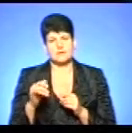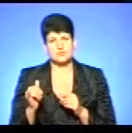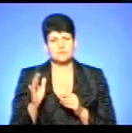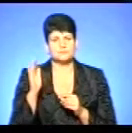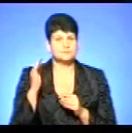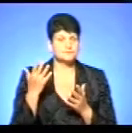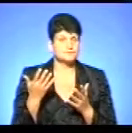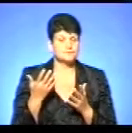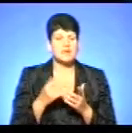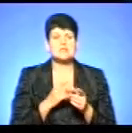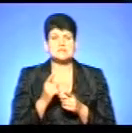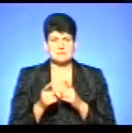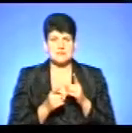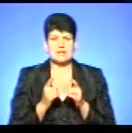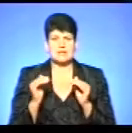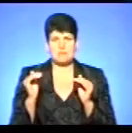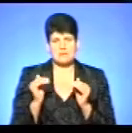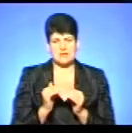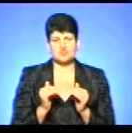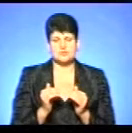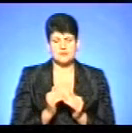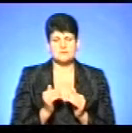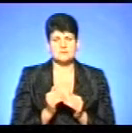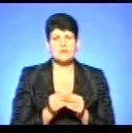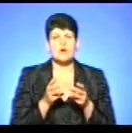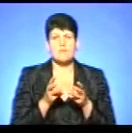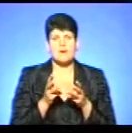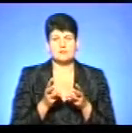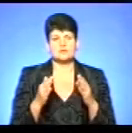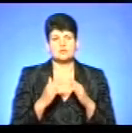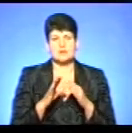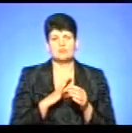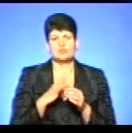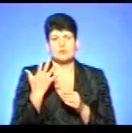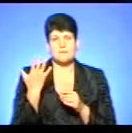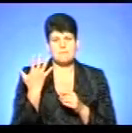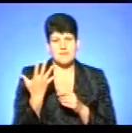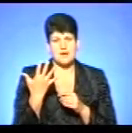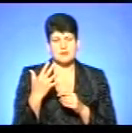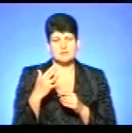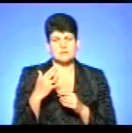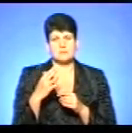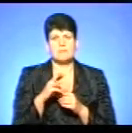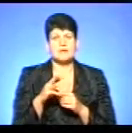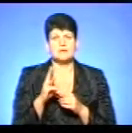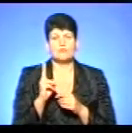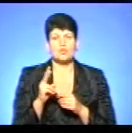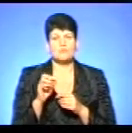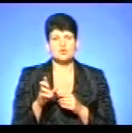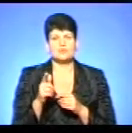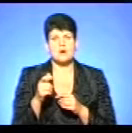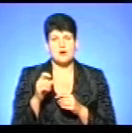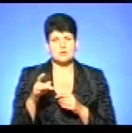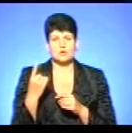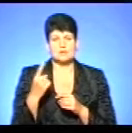Вони змінилися в меншу сторону, це на опалення житла, коли було 5 метрів кубічного газу на 1 метр